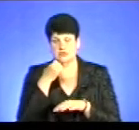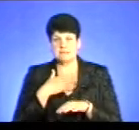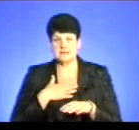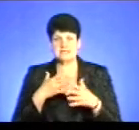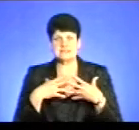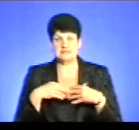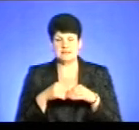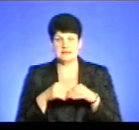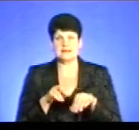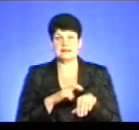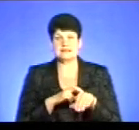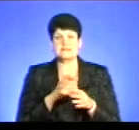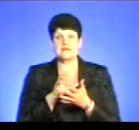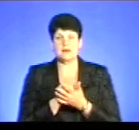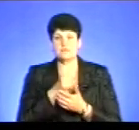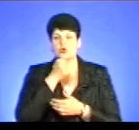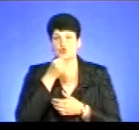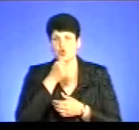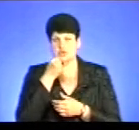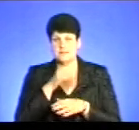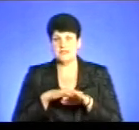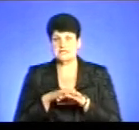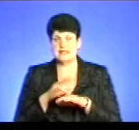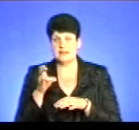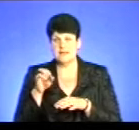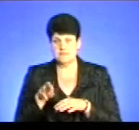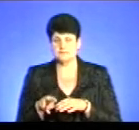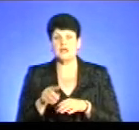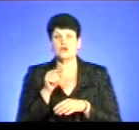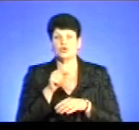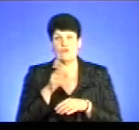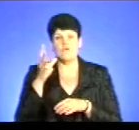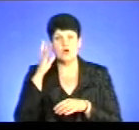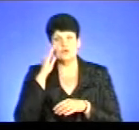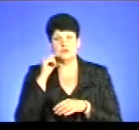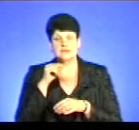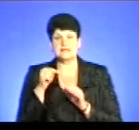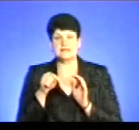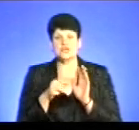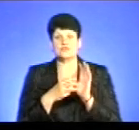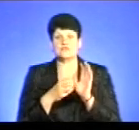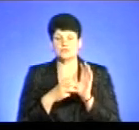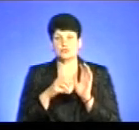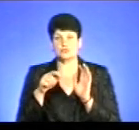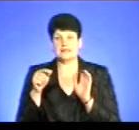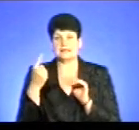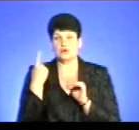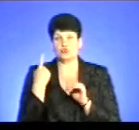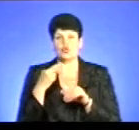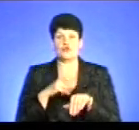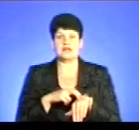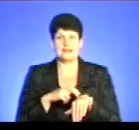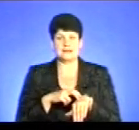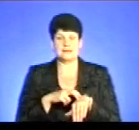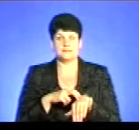лікарі, в основному займаємося дорослим населенням, то враховуючи те, що 1800 осіб на одного лікаря